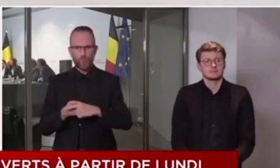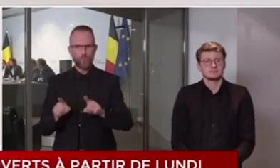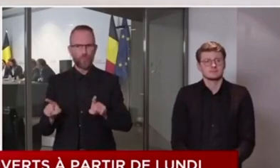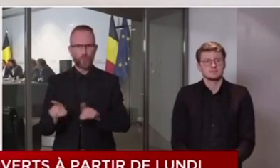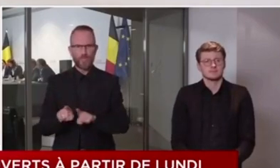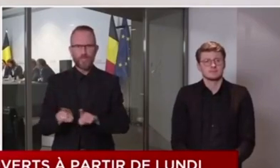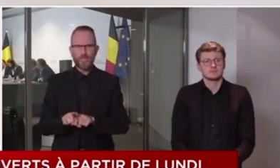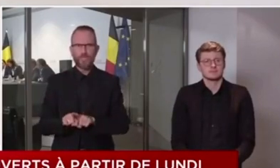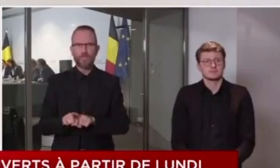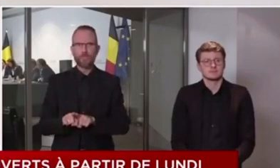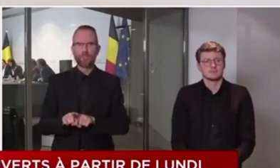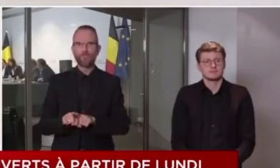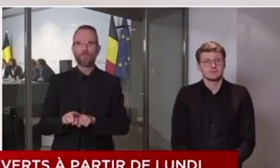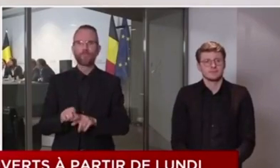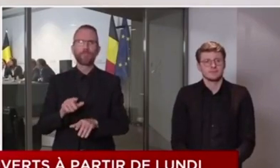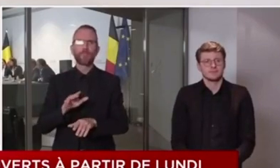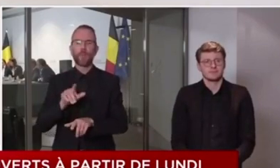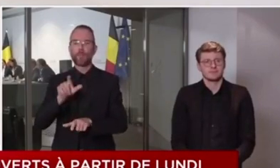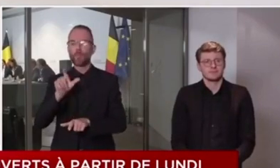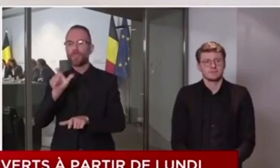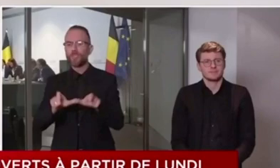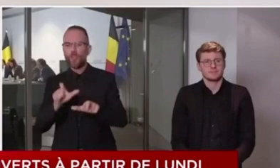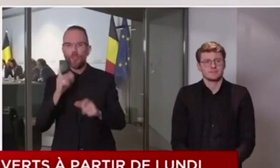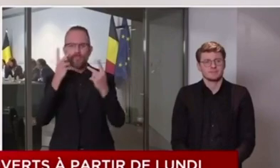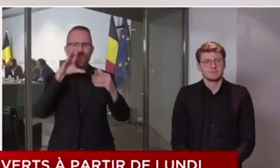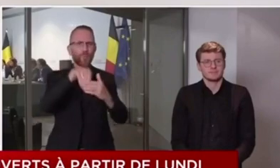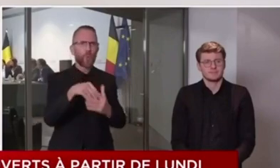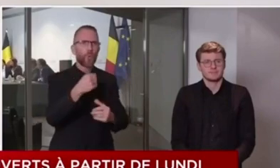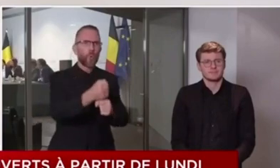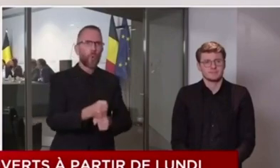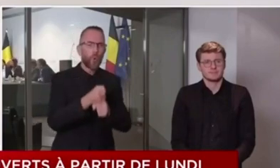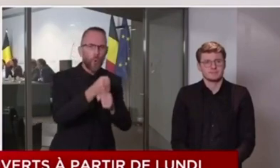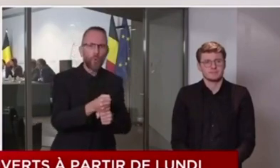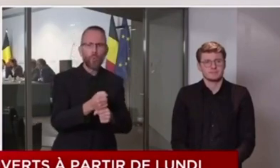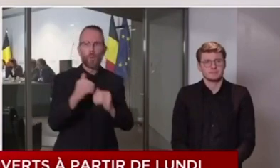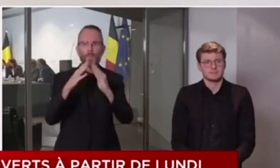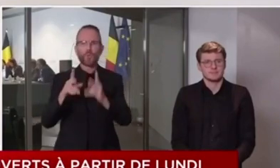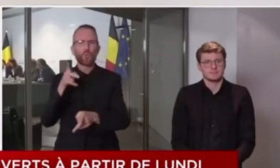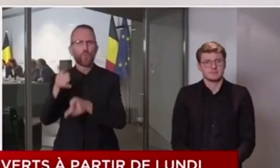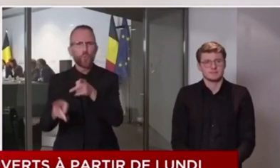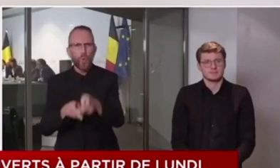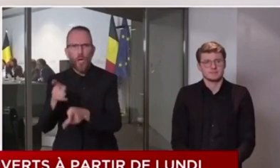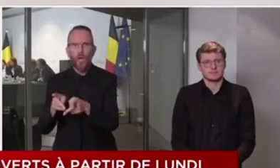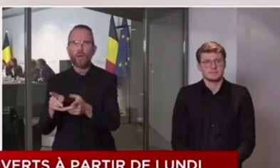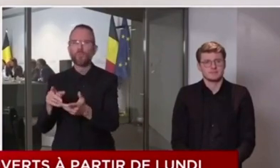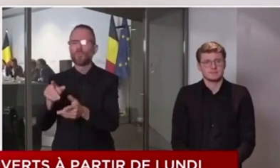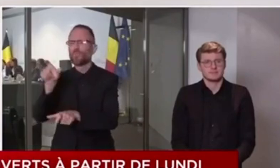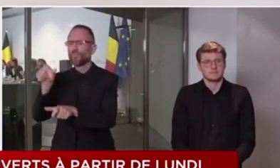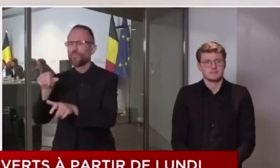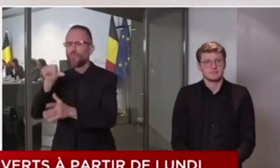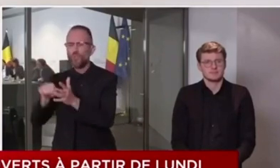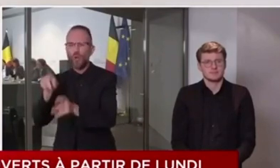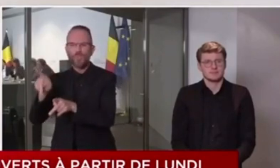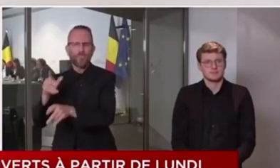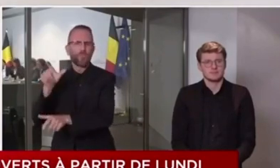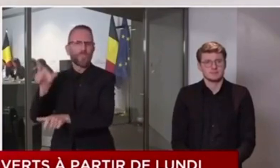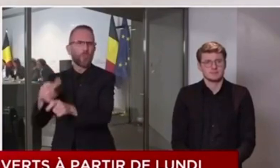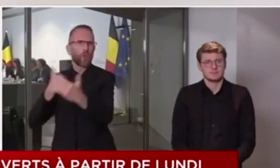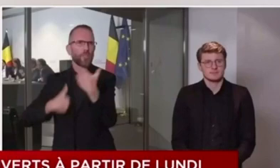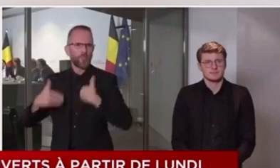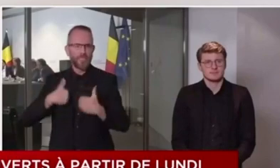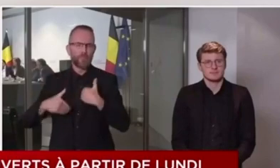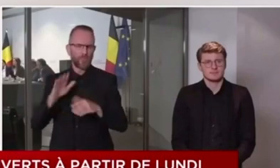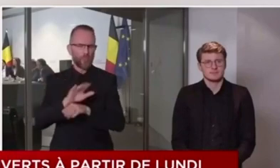-à-dire les maisons de repos et de soins, ou les centres pour personnes avec un handicap, par exemple, à